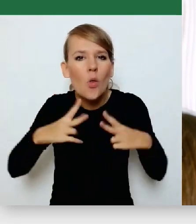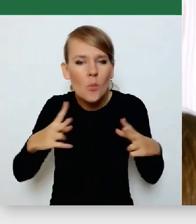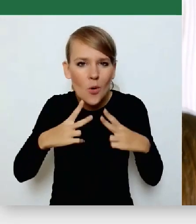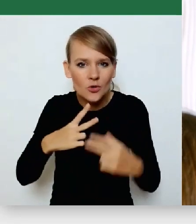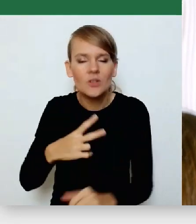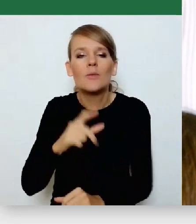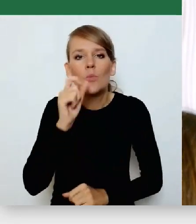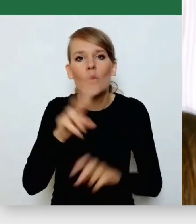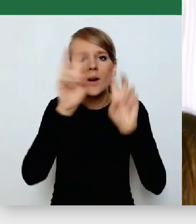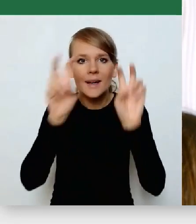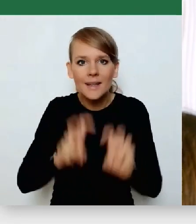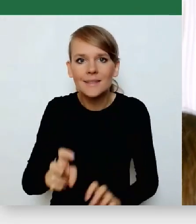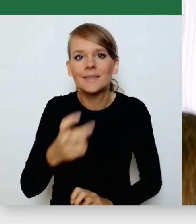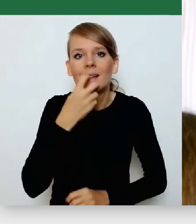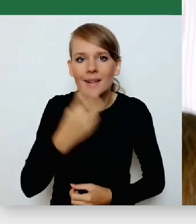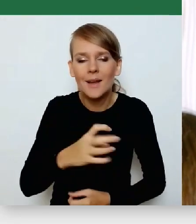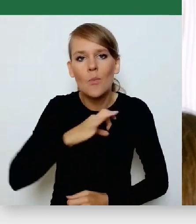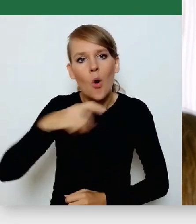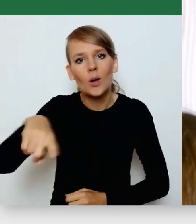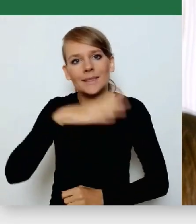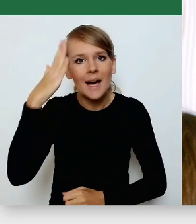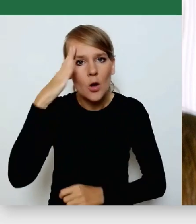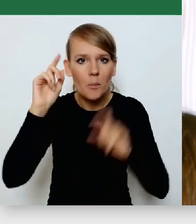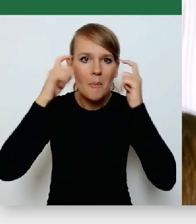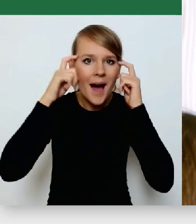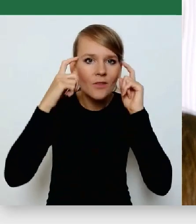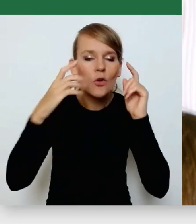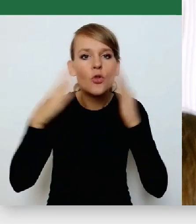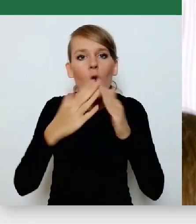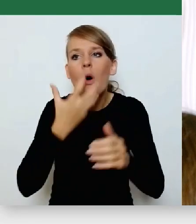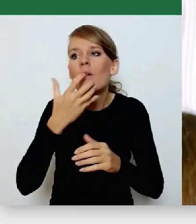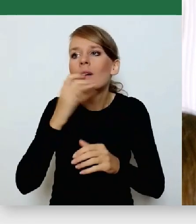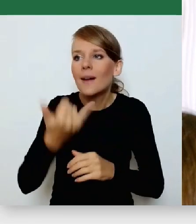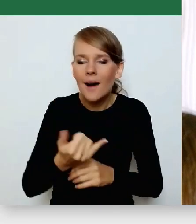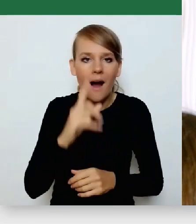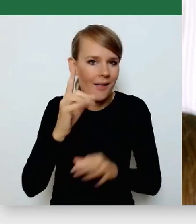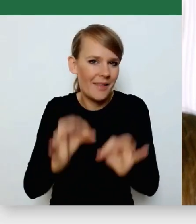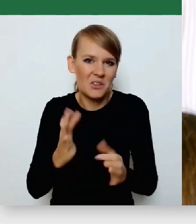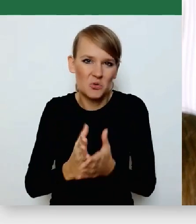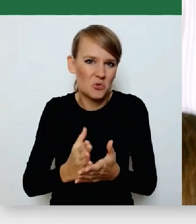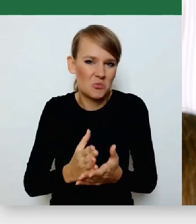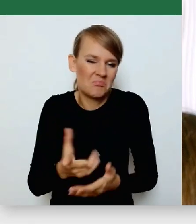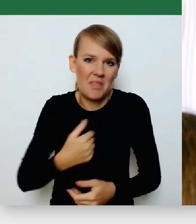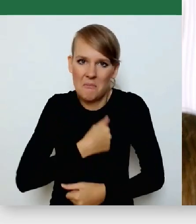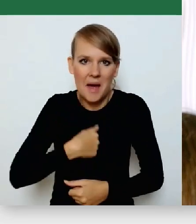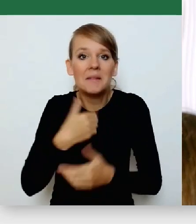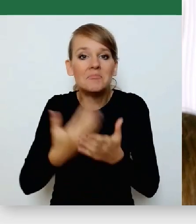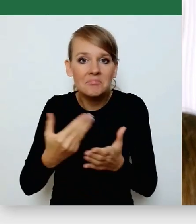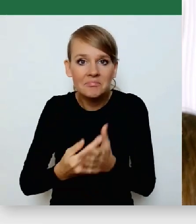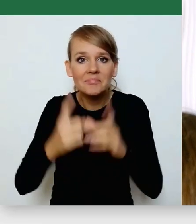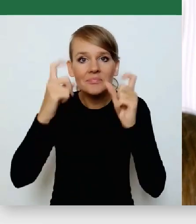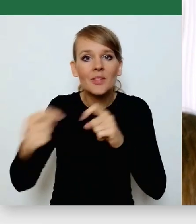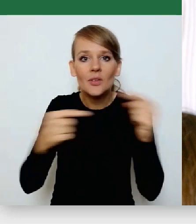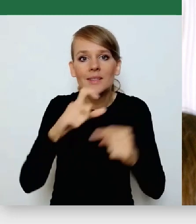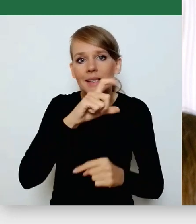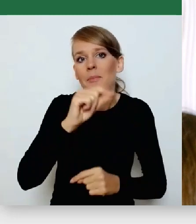znajomych, którzy martwią się teraz, jak ogrzać dom, ale już się nie martwią. Wiecie państwo dlaczego? Bo ruszyły konsultacje CPK i